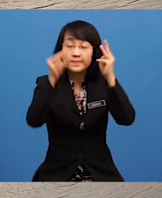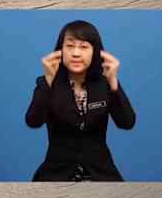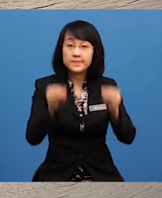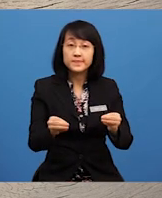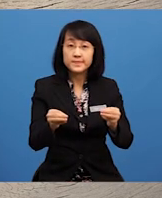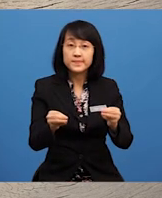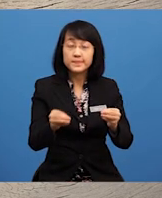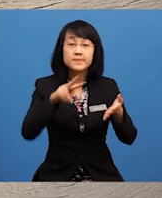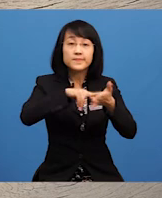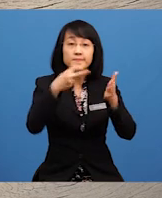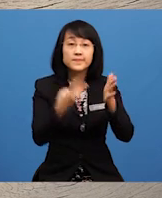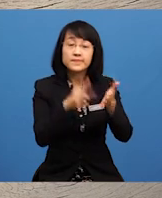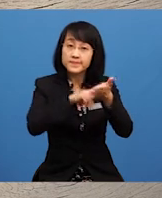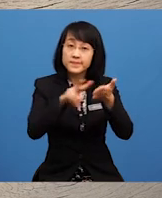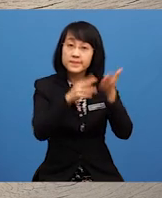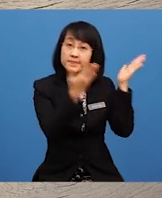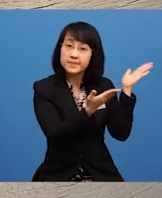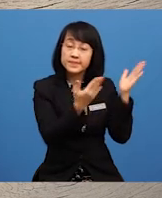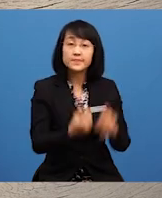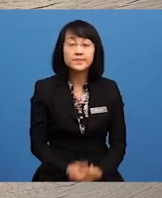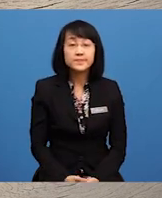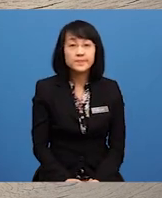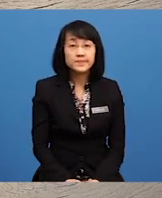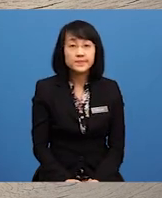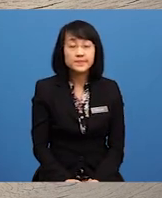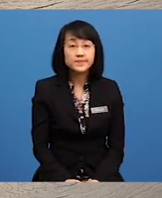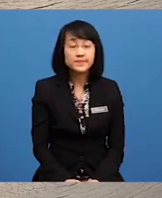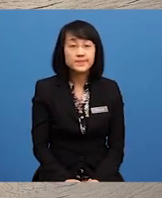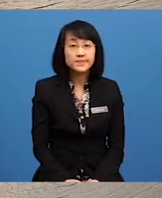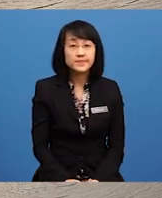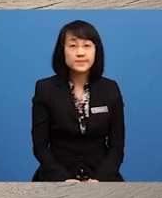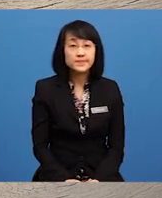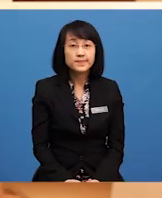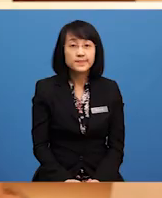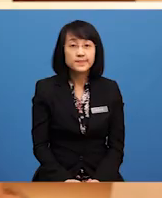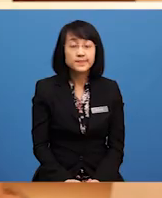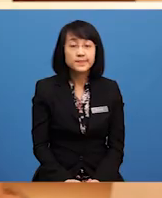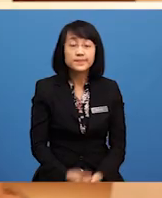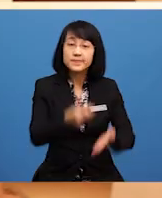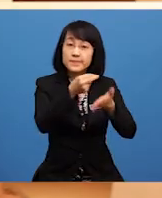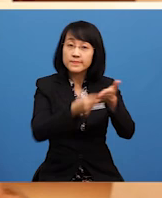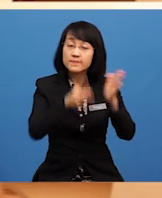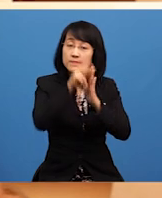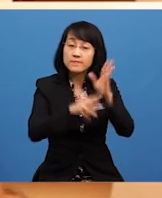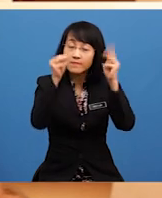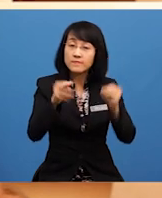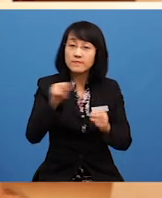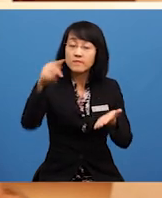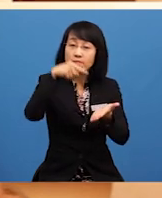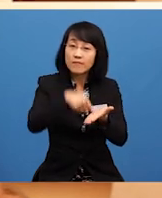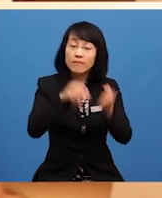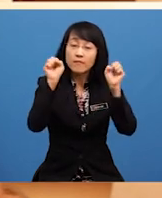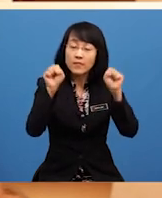membawa maksud hal-hal yang berkaitan dengan manusia. Nilai kemanusiaan ini